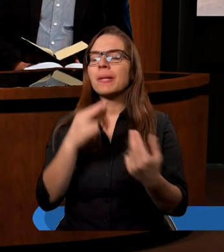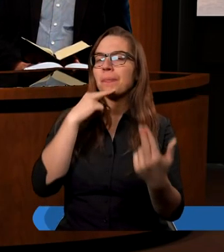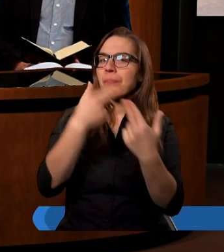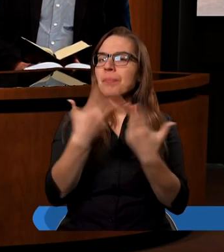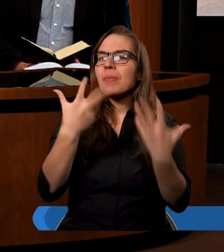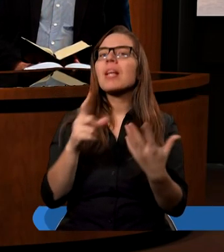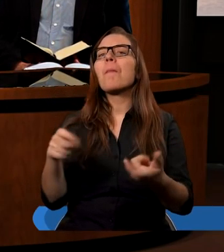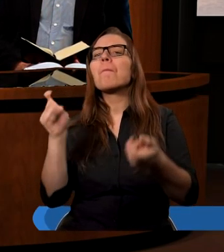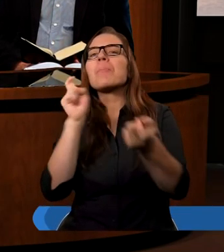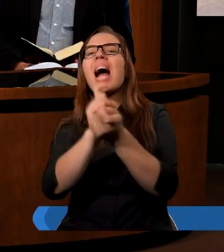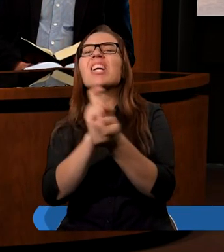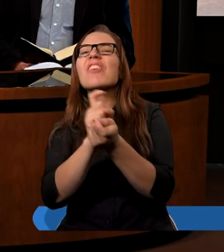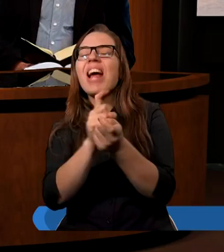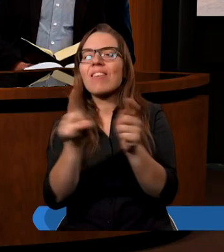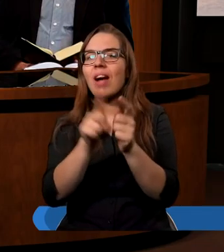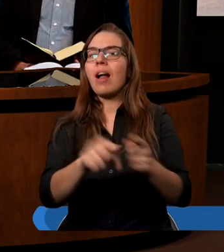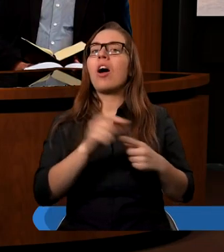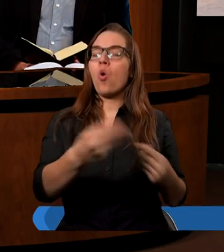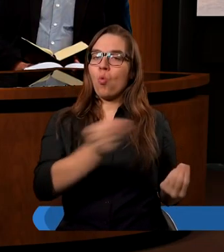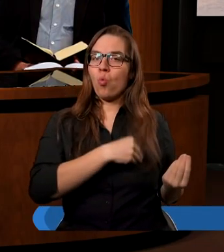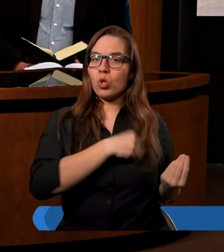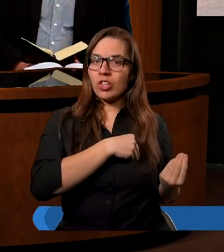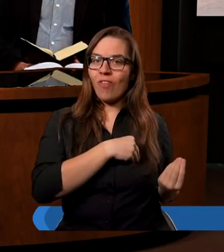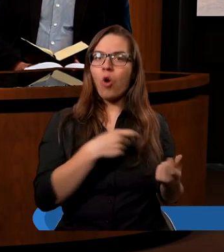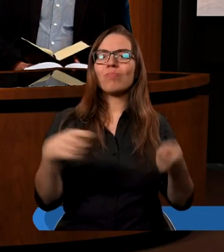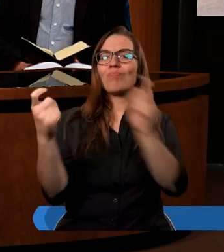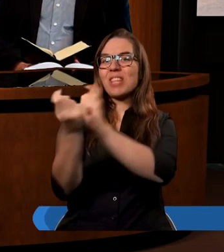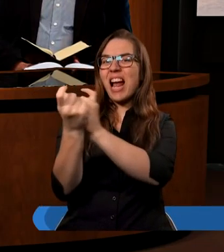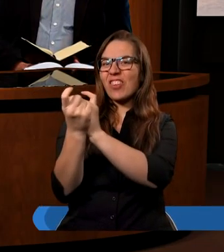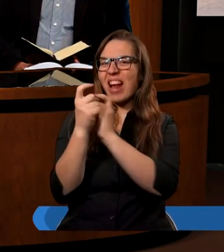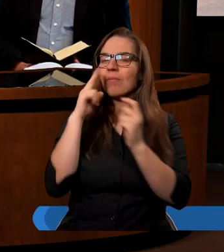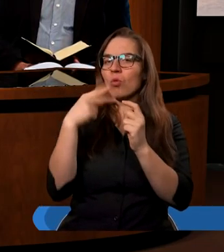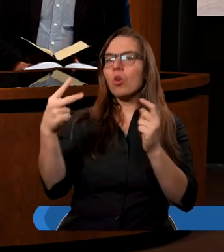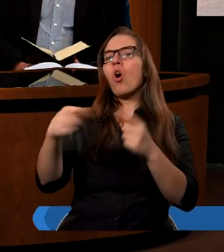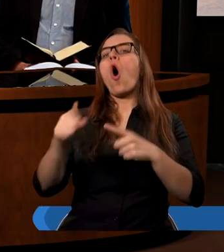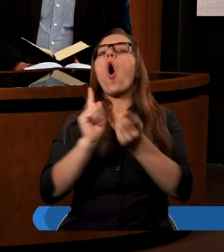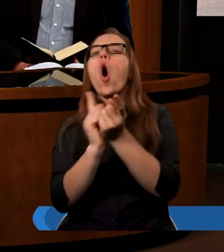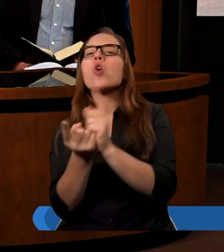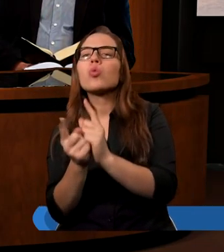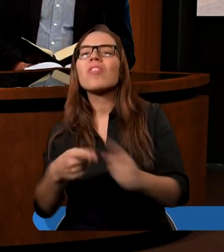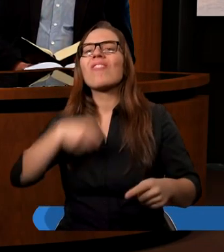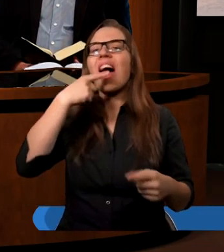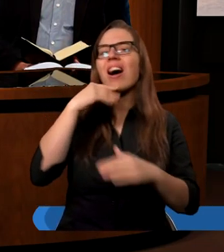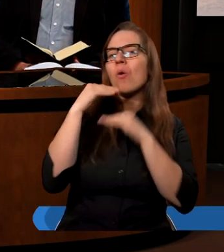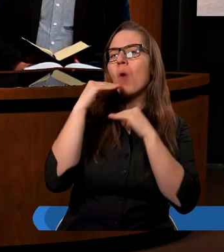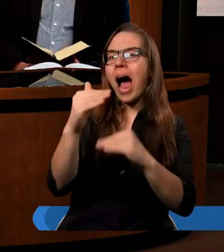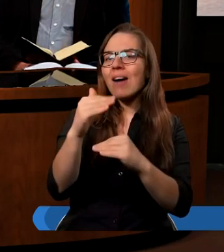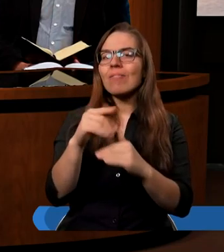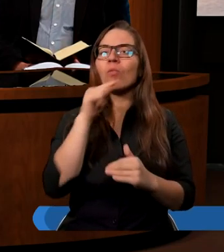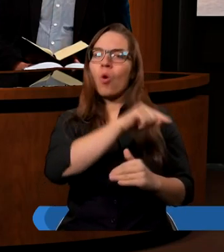przeciwieństwa, bo przeciwieństwiem uczciwości jest oszustwo. Oszustwo i kłamstwo. I może to nam